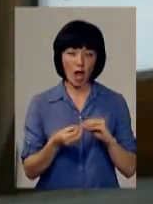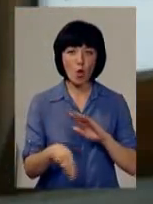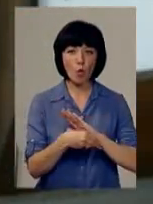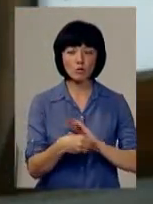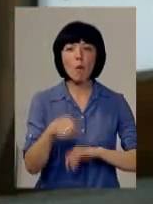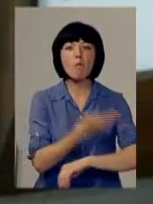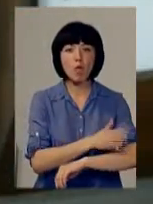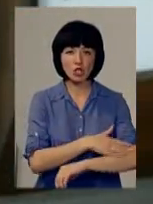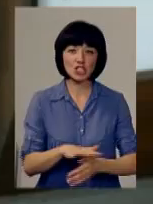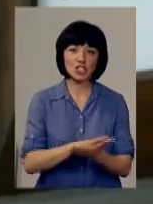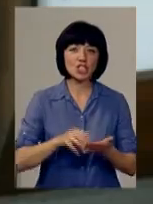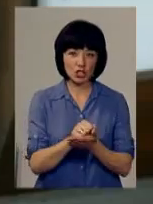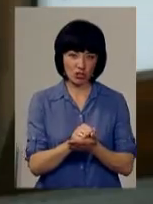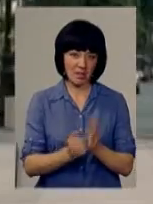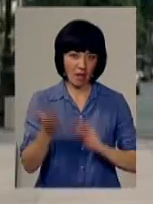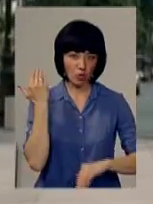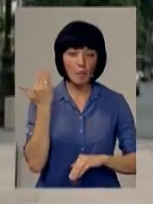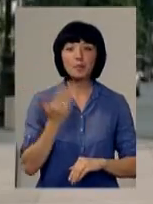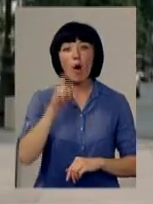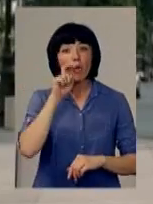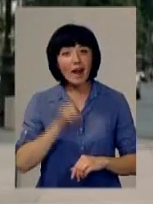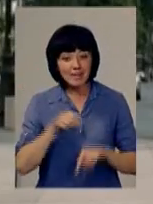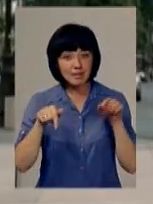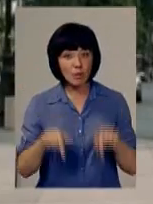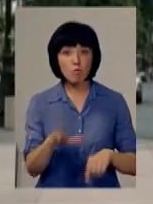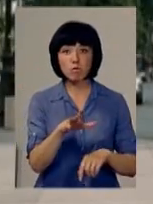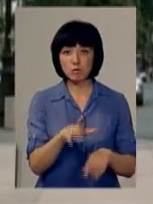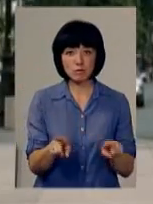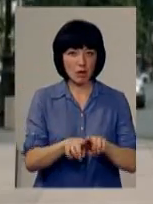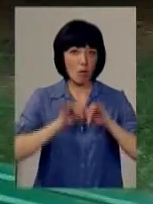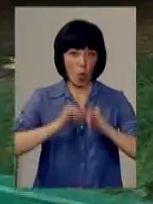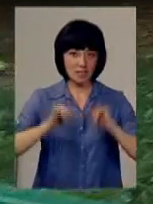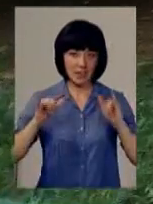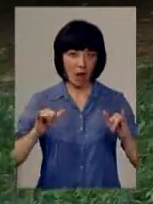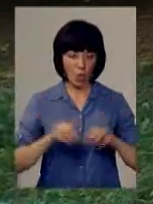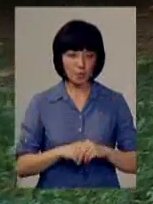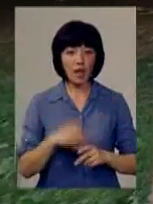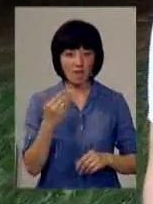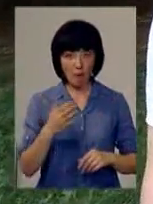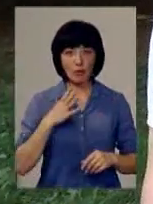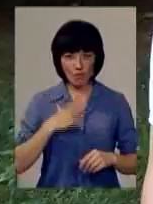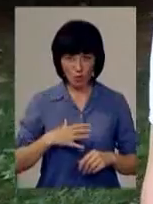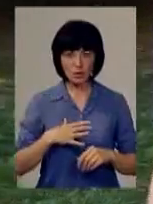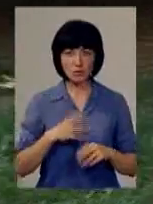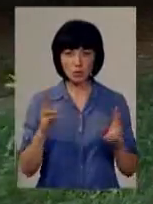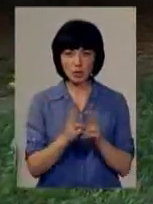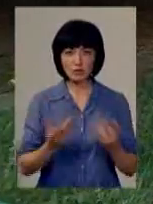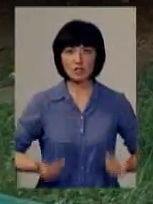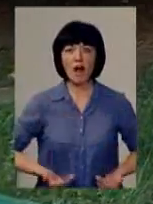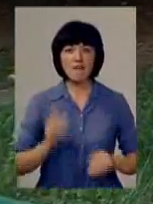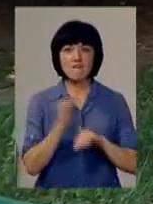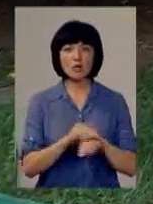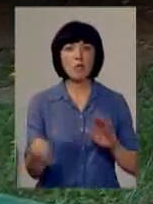Корупцію у Польщі знищили взародку. Натомість в Україні хабарі буйно квітнуть. Вам доводилося стикатися в житті з фактом